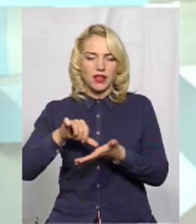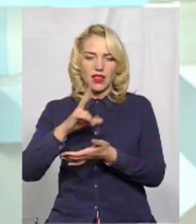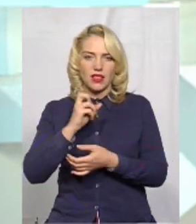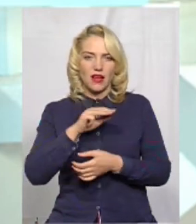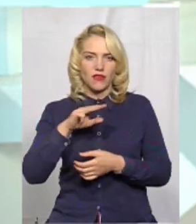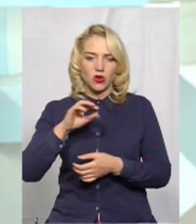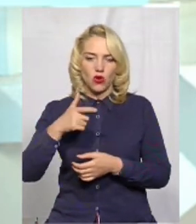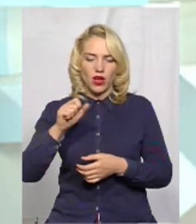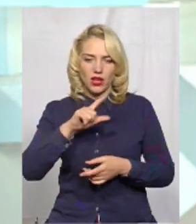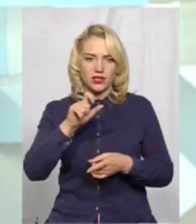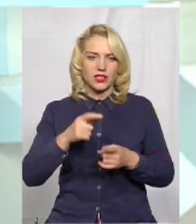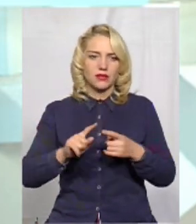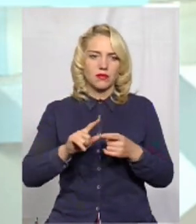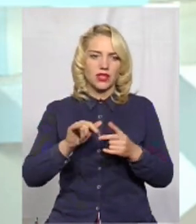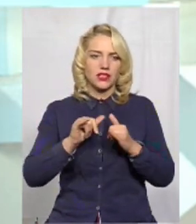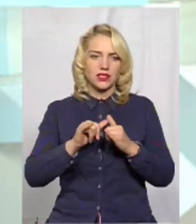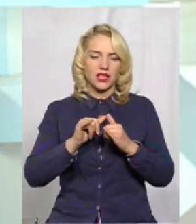і Міністерства розвитку територій.